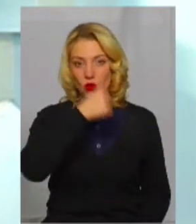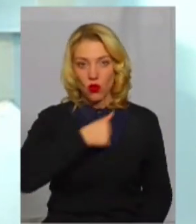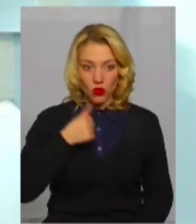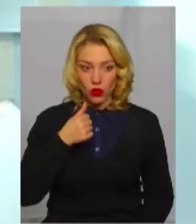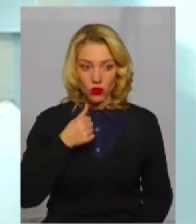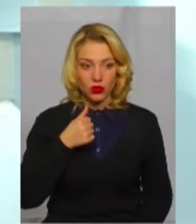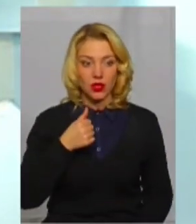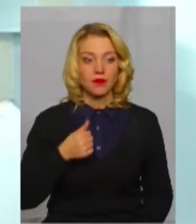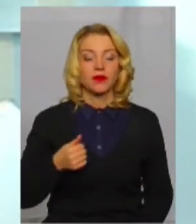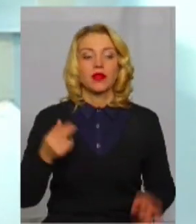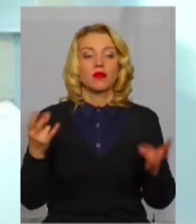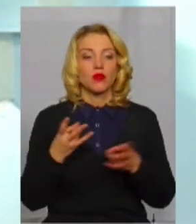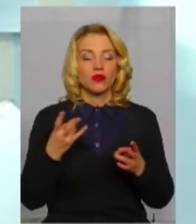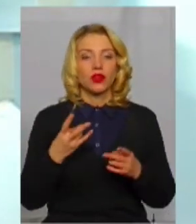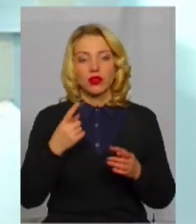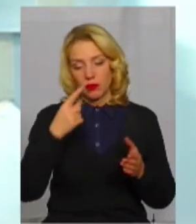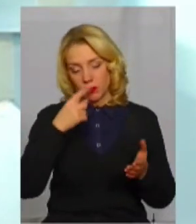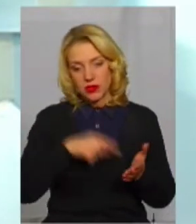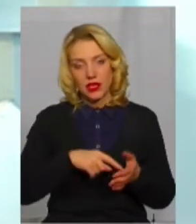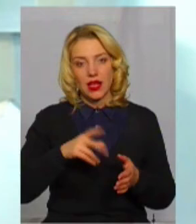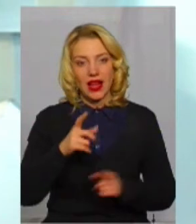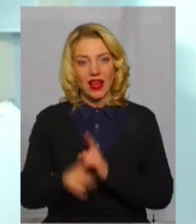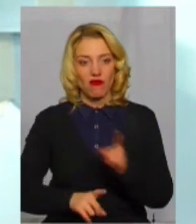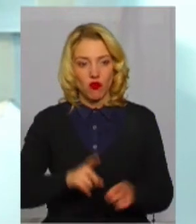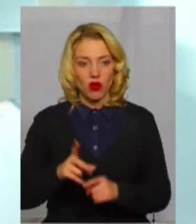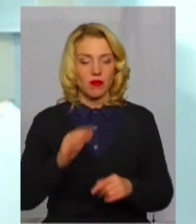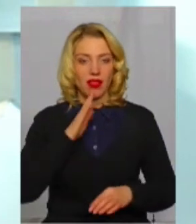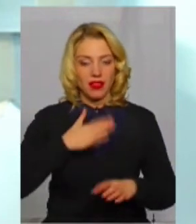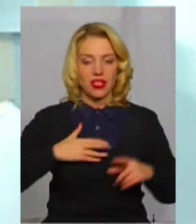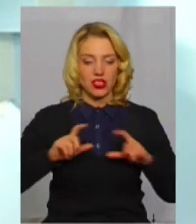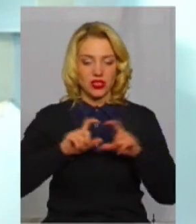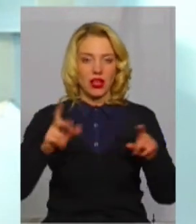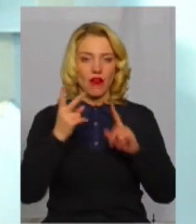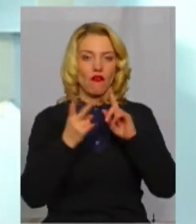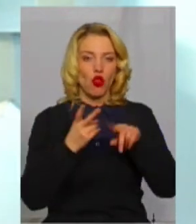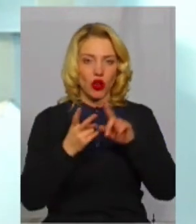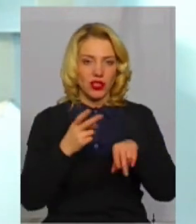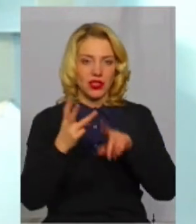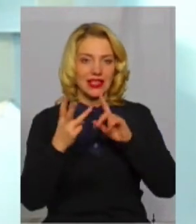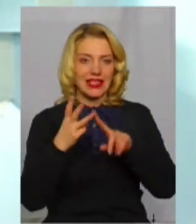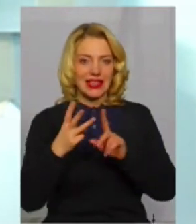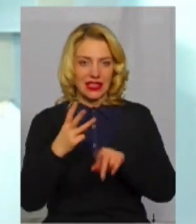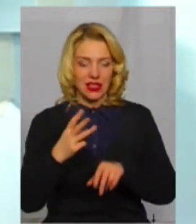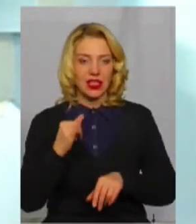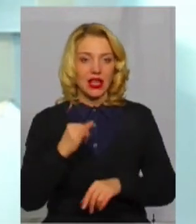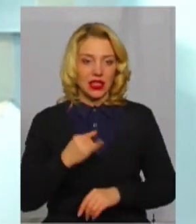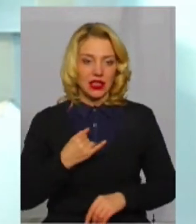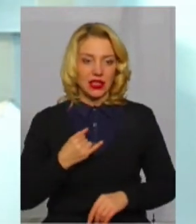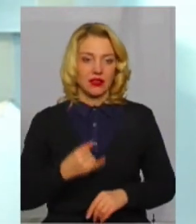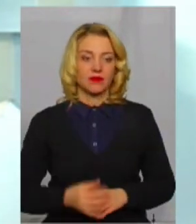має торкнутися реформа і наших закладів вторинки і третинки. І